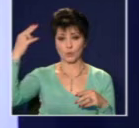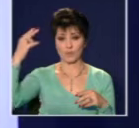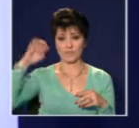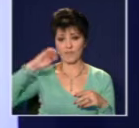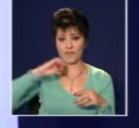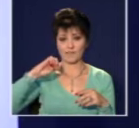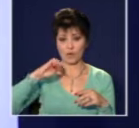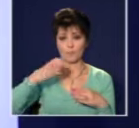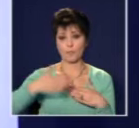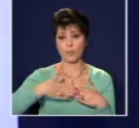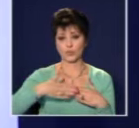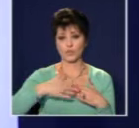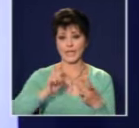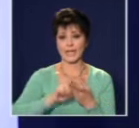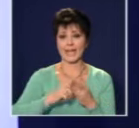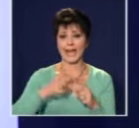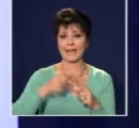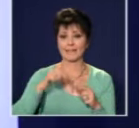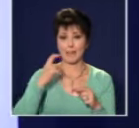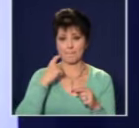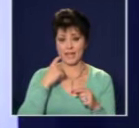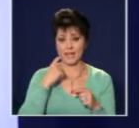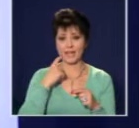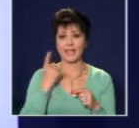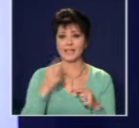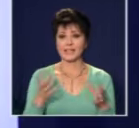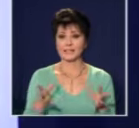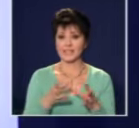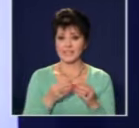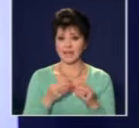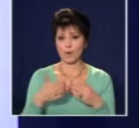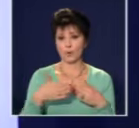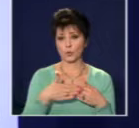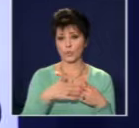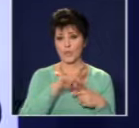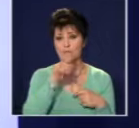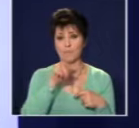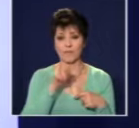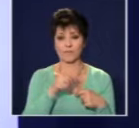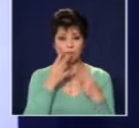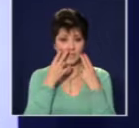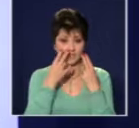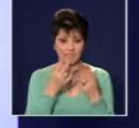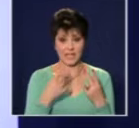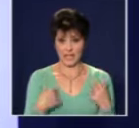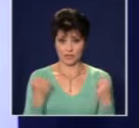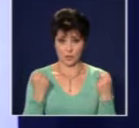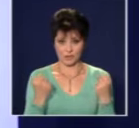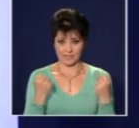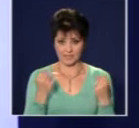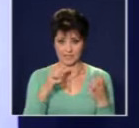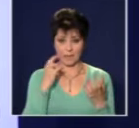КАТЕБ, Оманския фонд и ВТБ да вземат отношение по въпроси да видят, че това здравеят ли банката